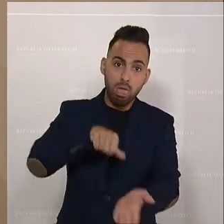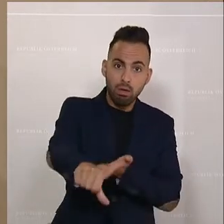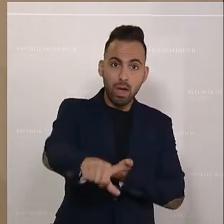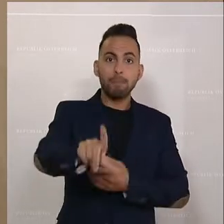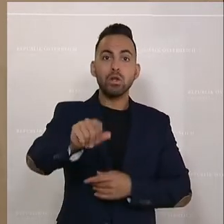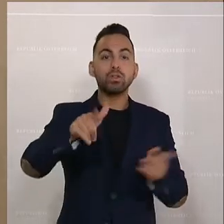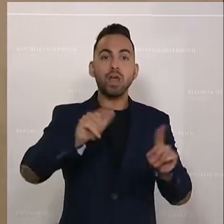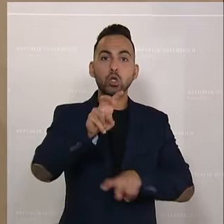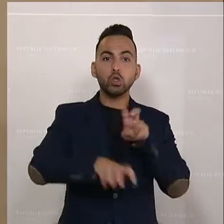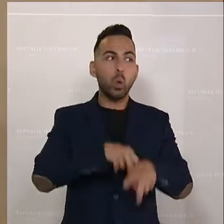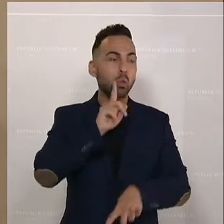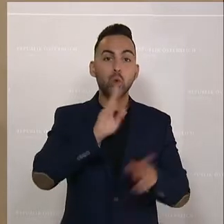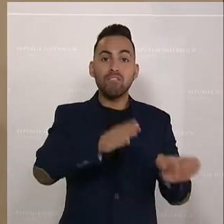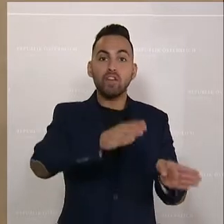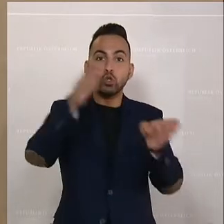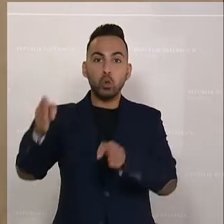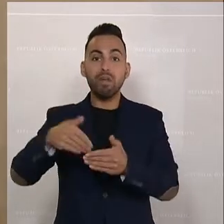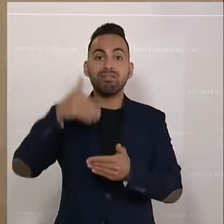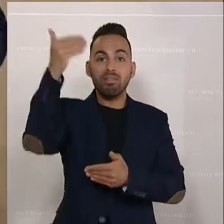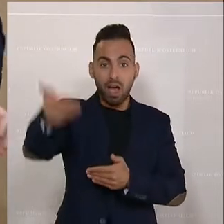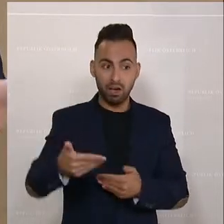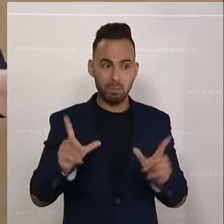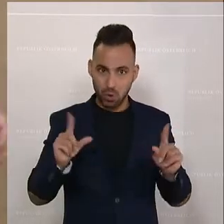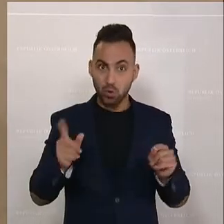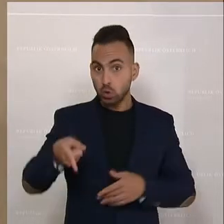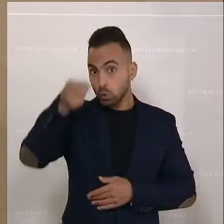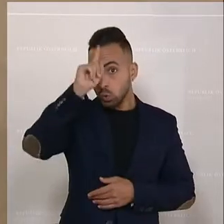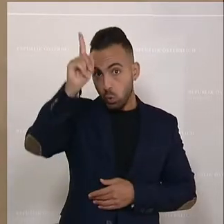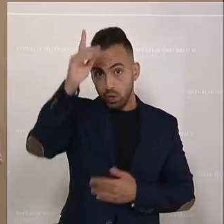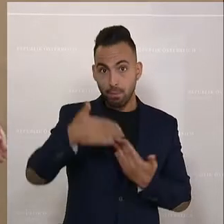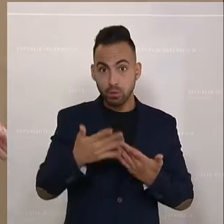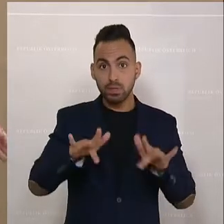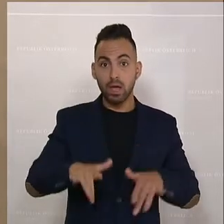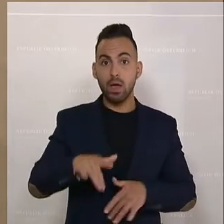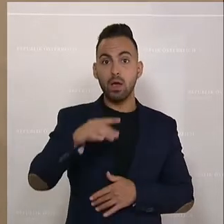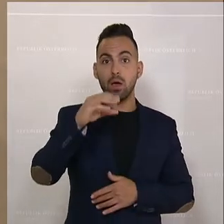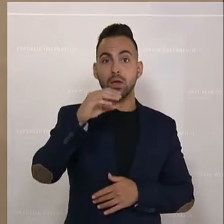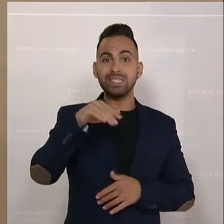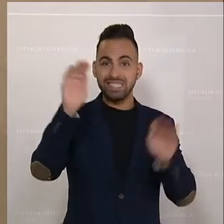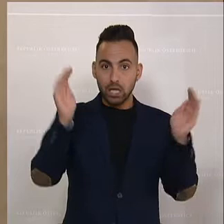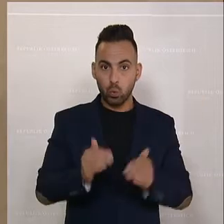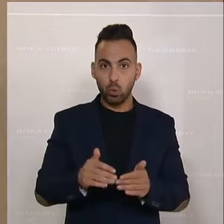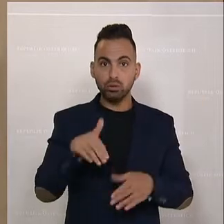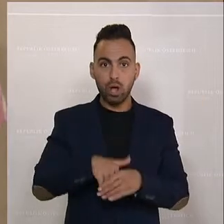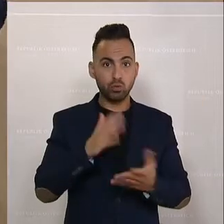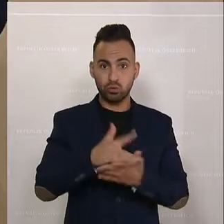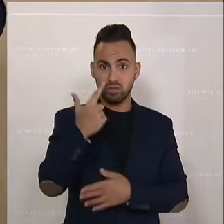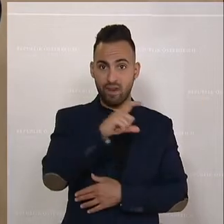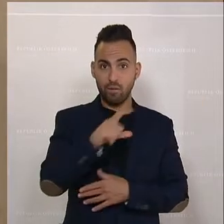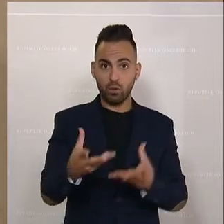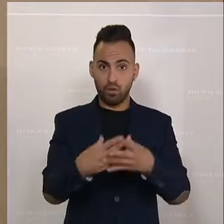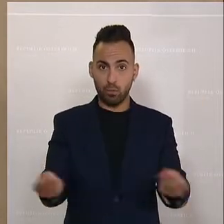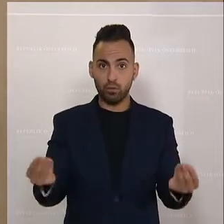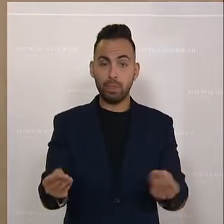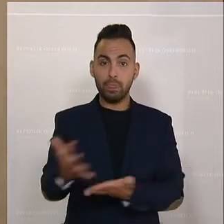nachgelagerte Steuern, die gezahlt werden dafür. Und in Deutschland, die Mössenkung, die ist leider nach zwei Wochen bereits verpufft. Und jetzt schauen wir uns